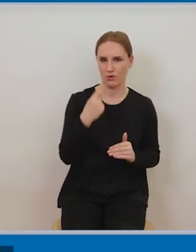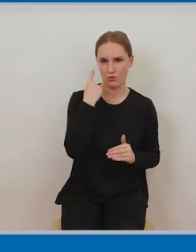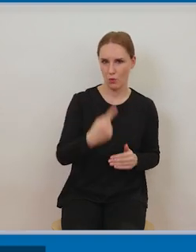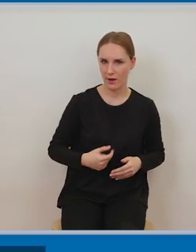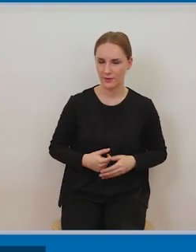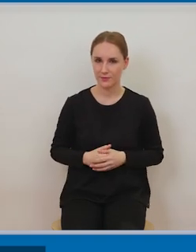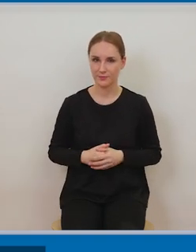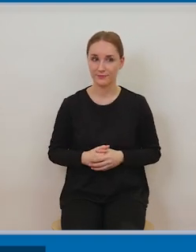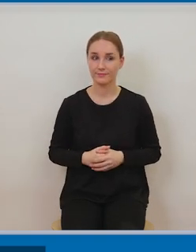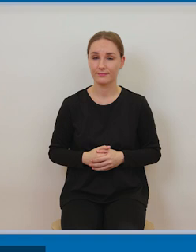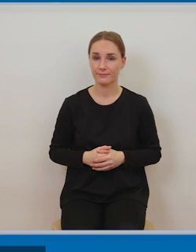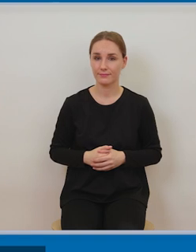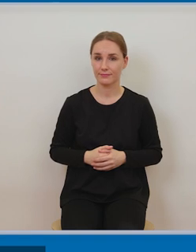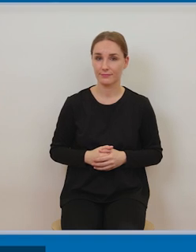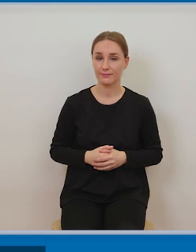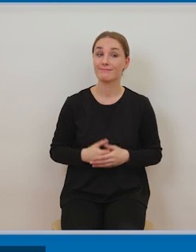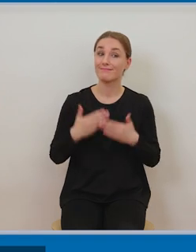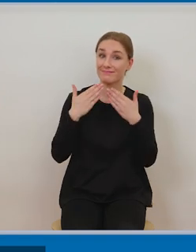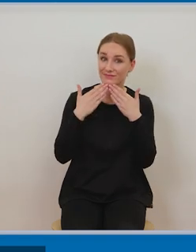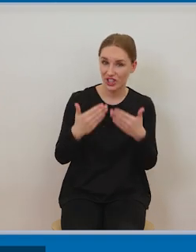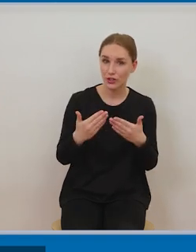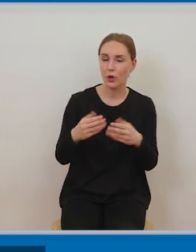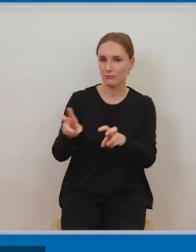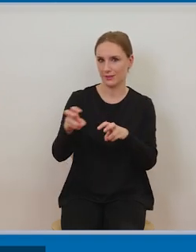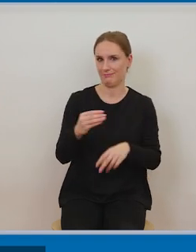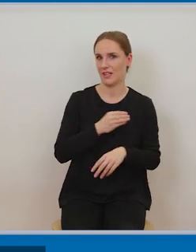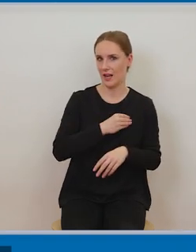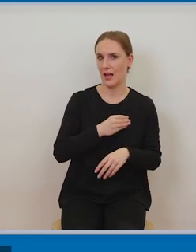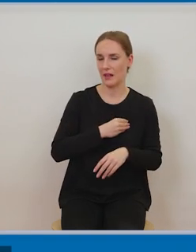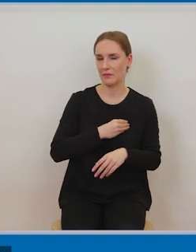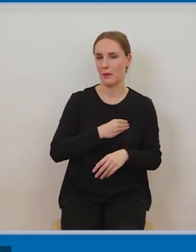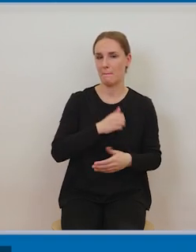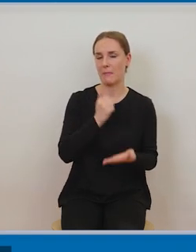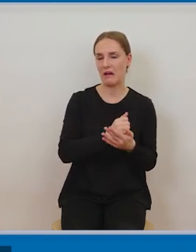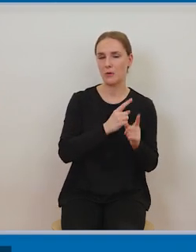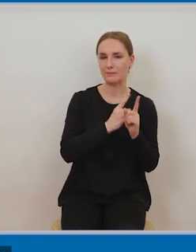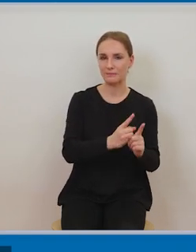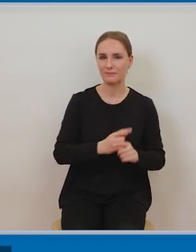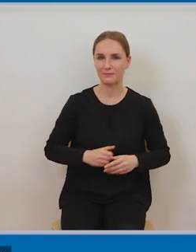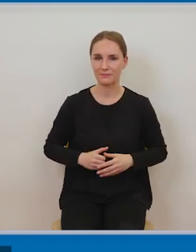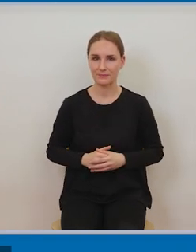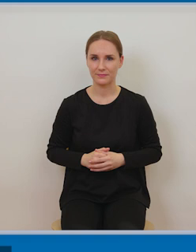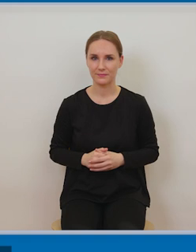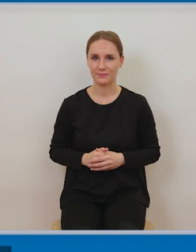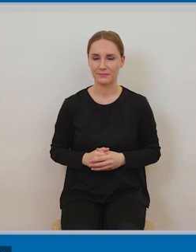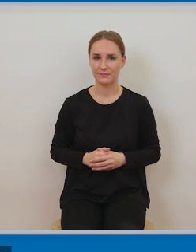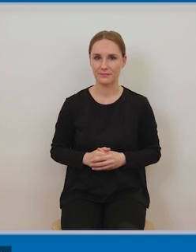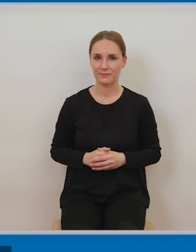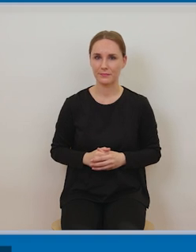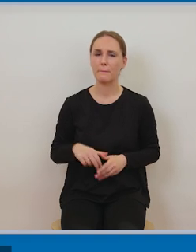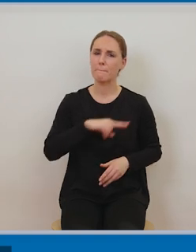użytku ale na wstępnie zasygnalizowałyśmy i teraz trzeba to przypomnieć że przedmiotem tego dozwolonego użytku mogą być także